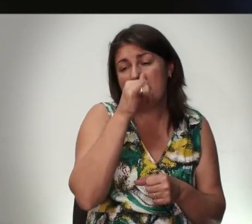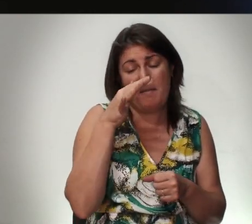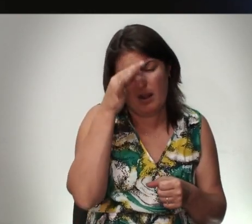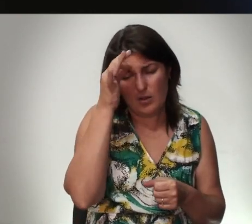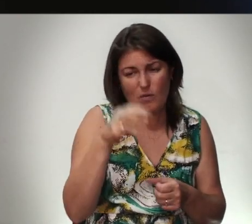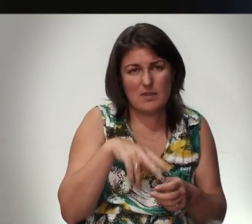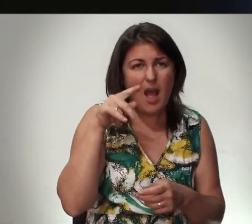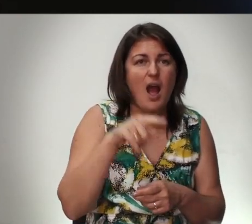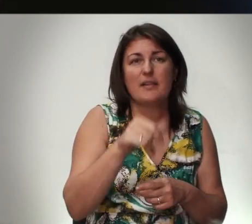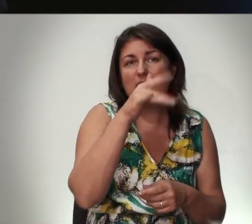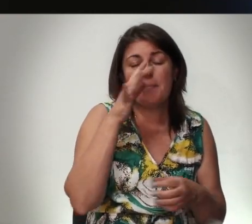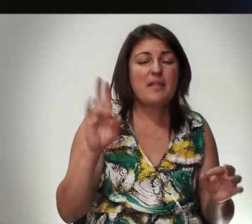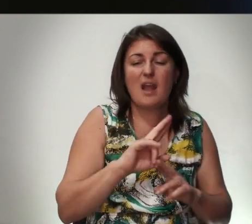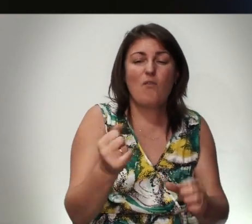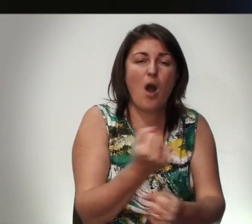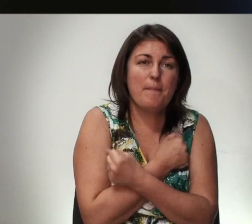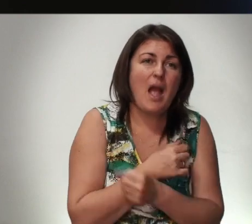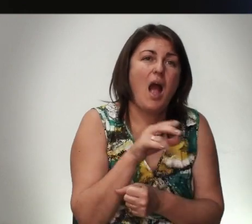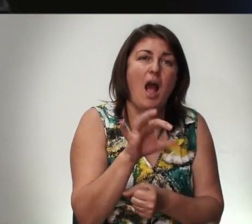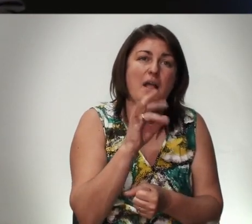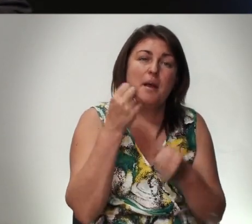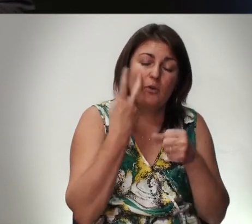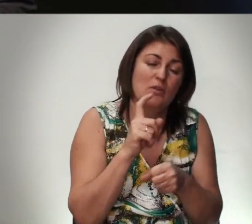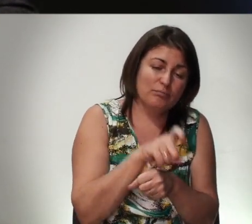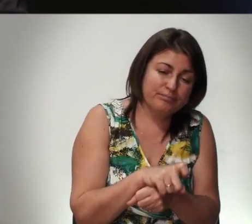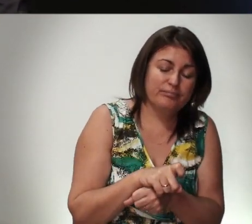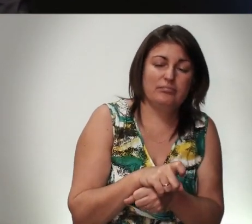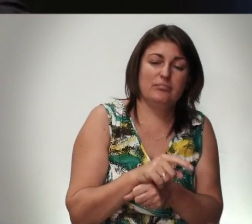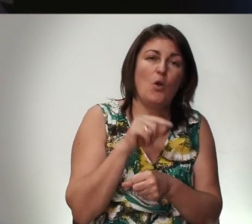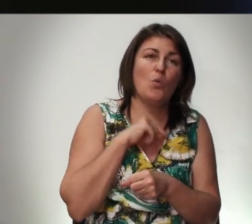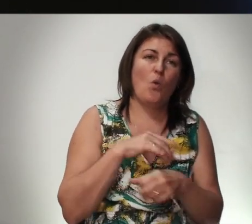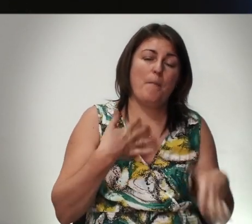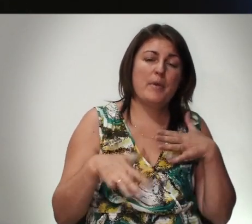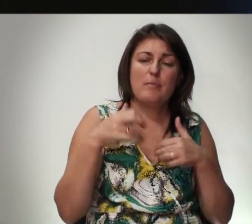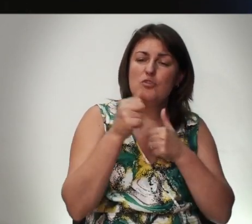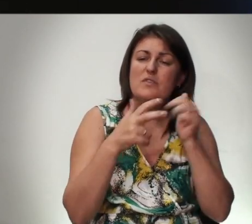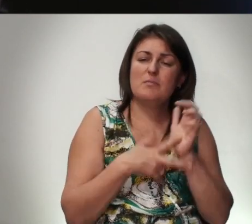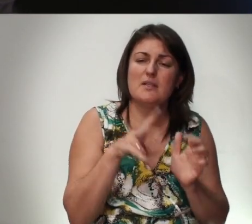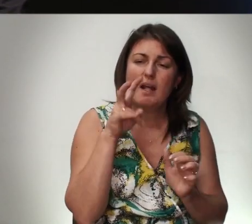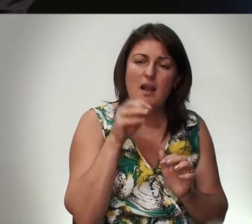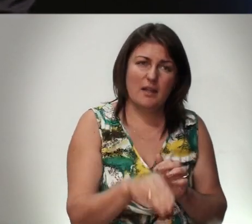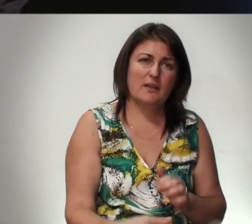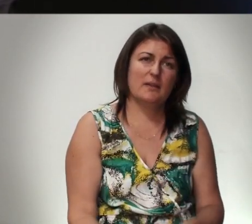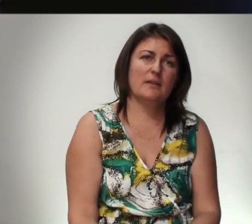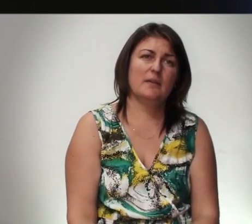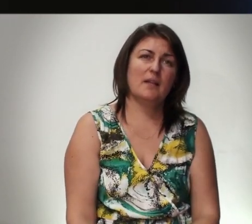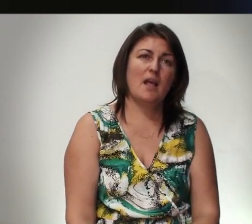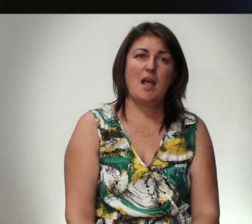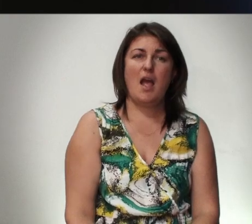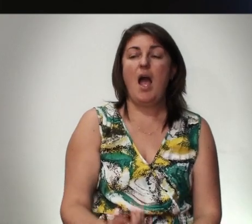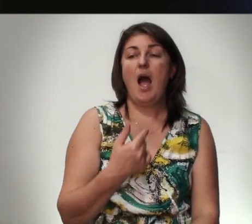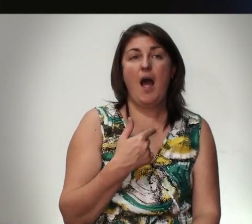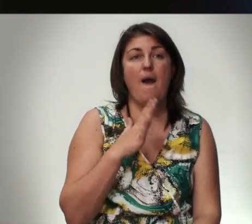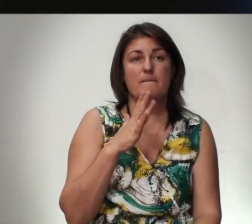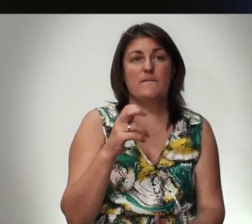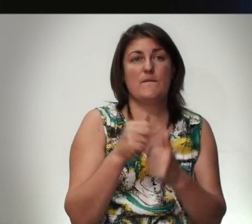Выпрямиться Она Не Могла Никого Обнять Она Просто Скорченная Духом Немощи 18 Лет А Мы 18